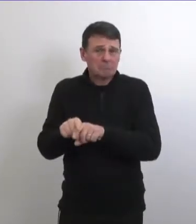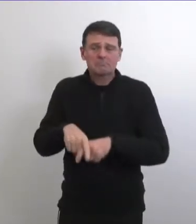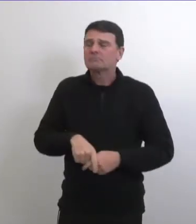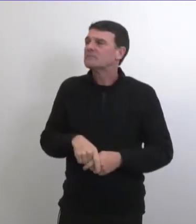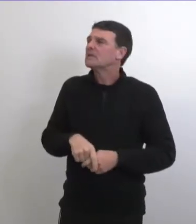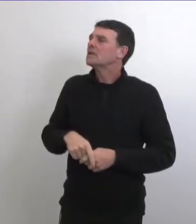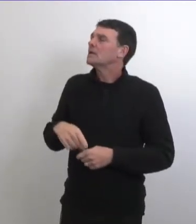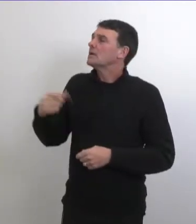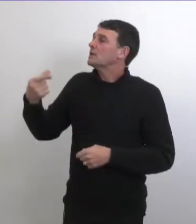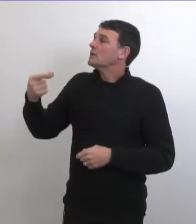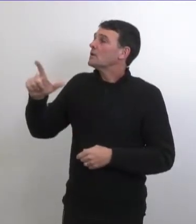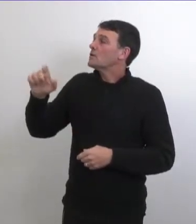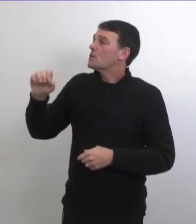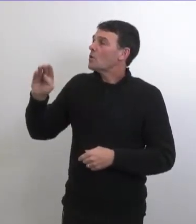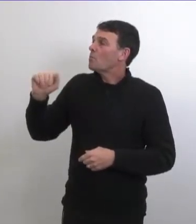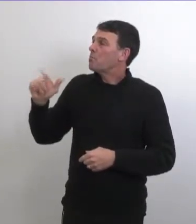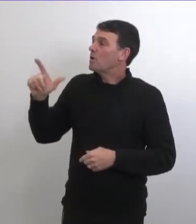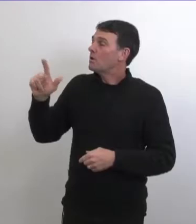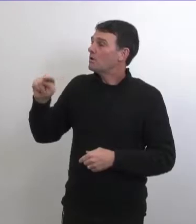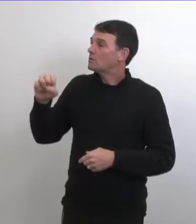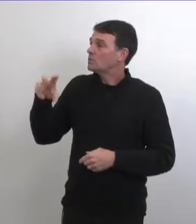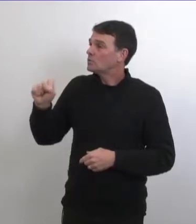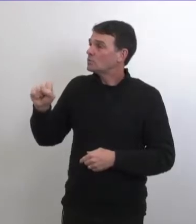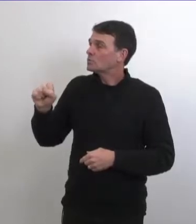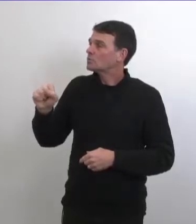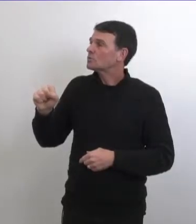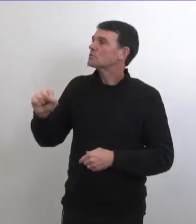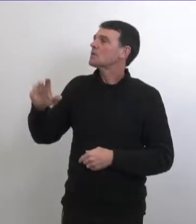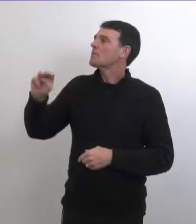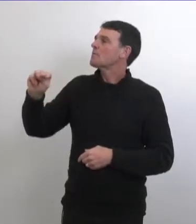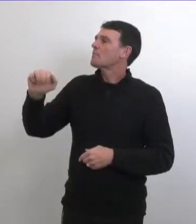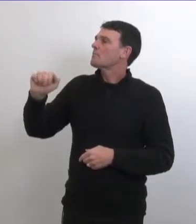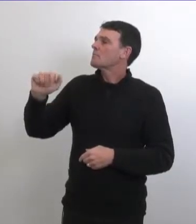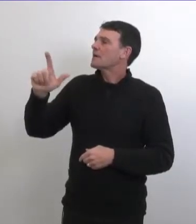à mettre à l'accent de global malika